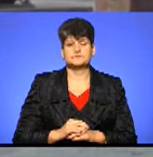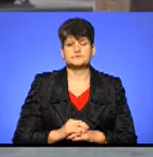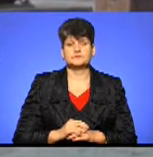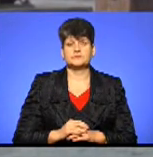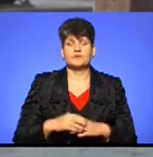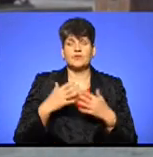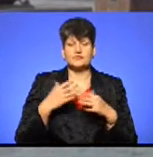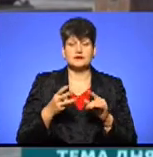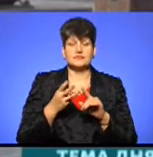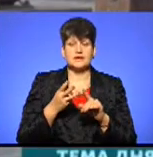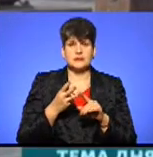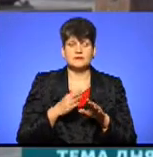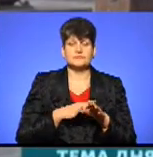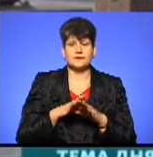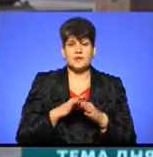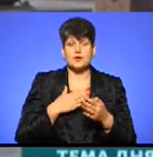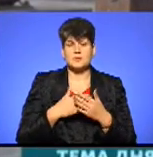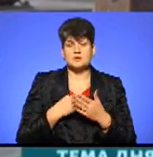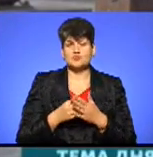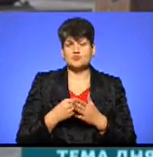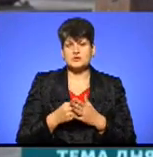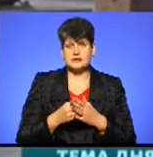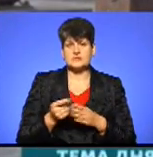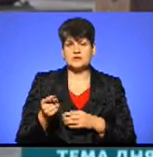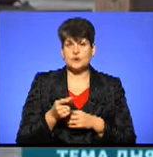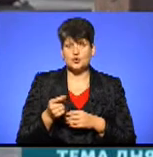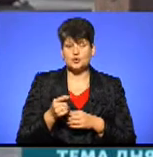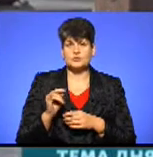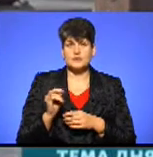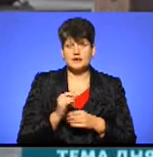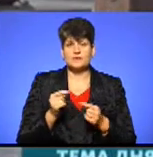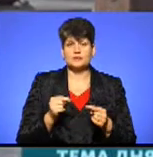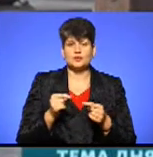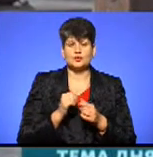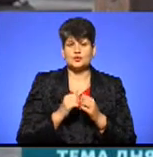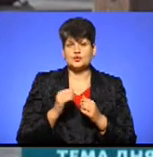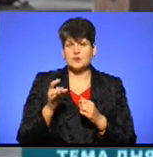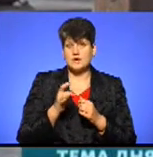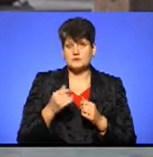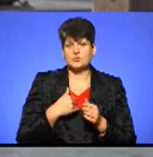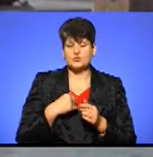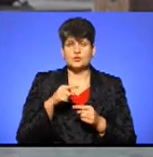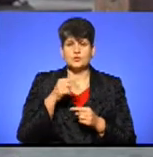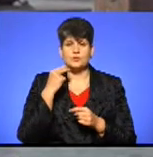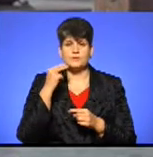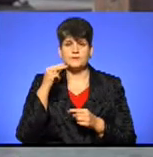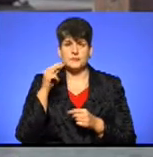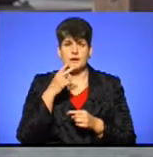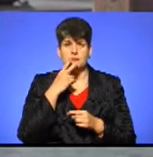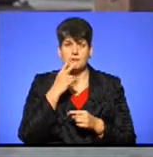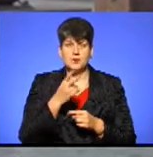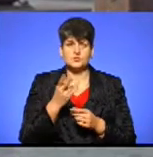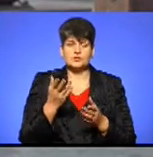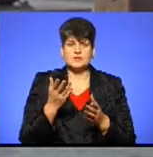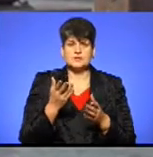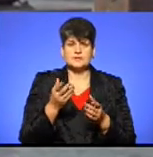Втретє реалізовується громадський бюджет в Тернополі, і, відповідно, кожного разу, десь ми хочемо його здосконалити, бачимо десь